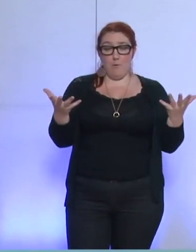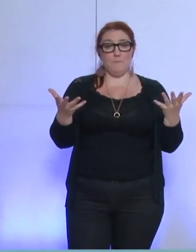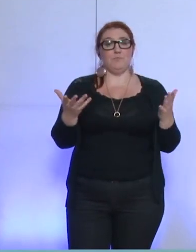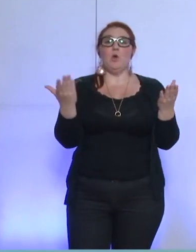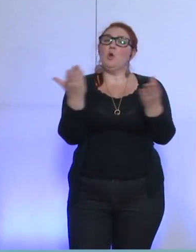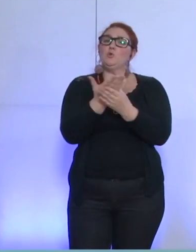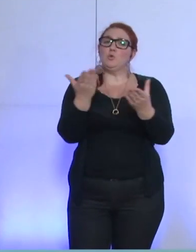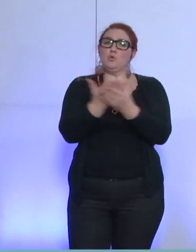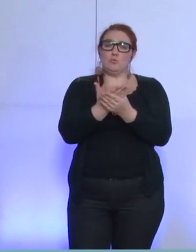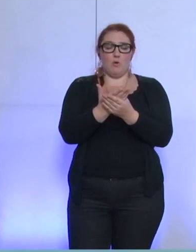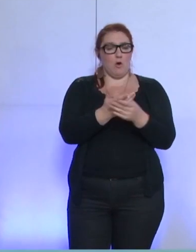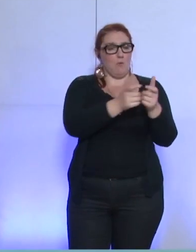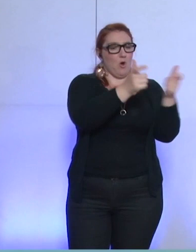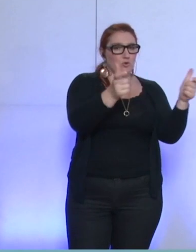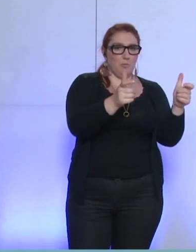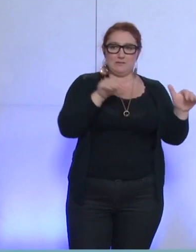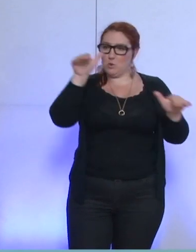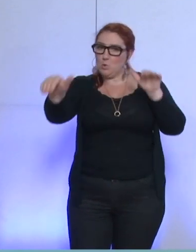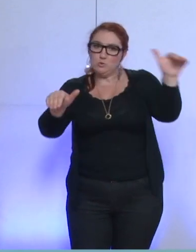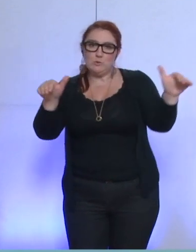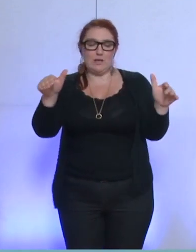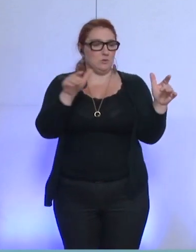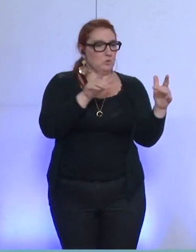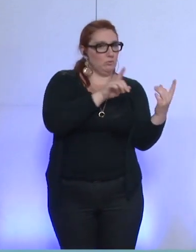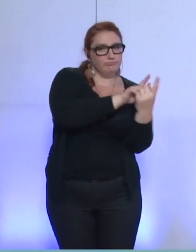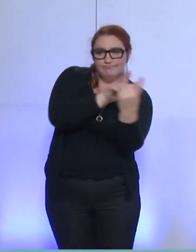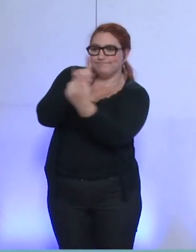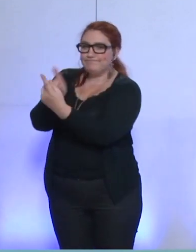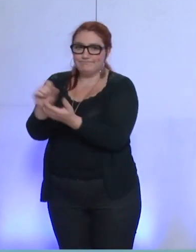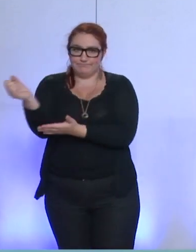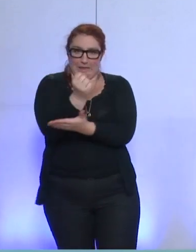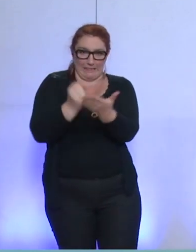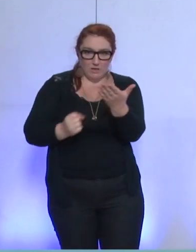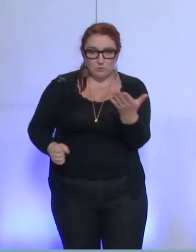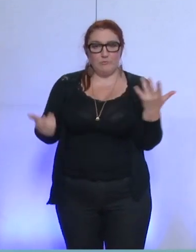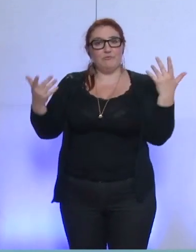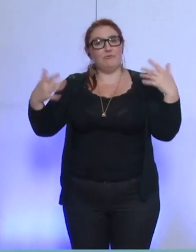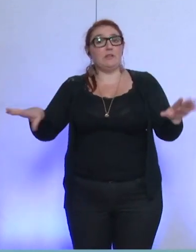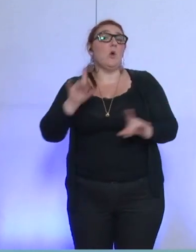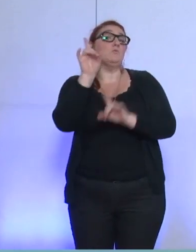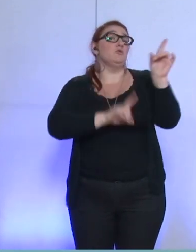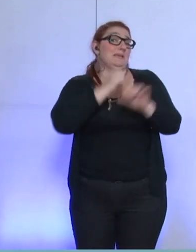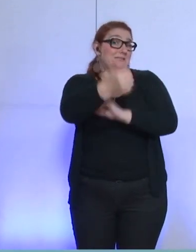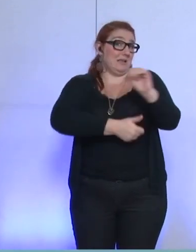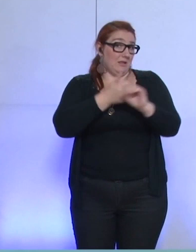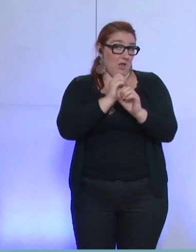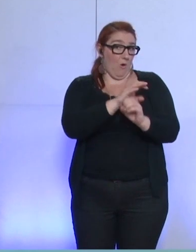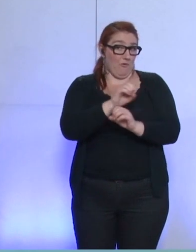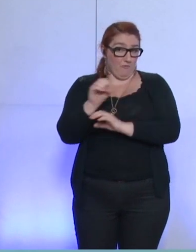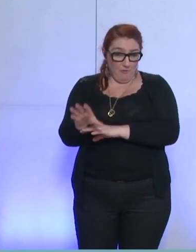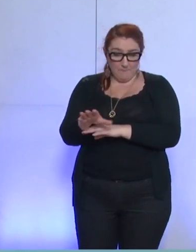consultation des entreprises, vous voyez, qui a été envoyé en juillet, donc, de cette année. Nous avons reçu les offres